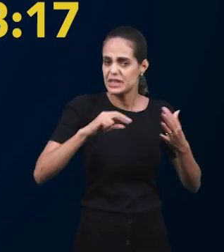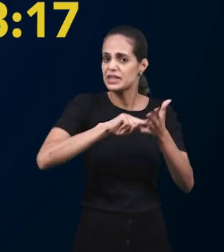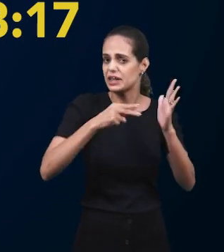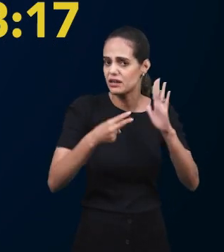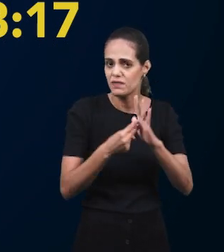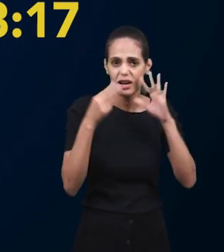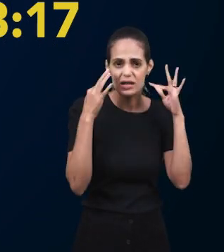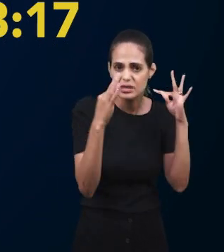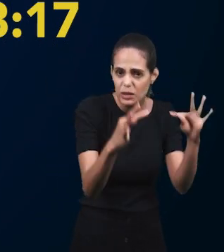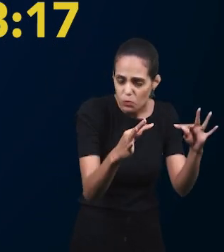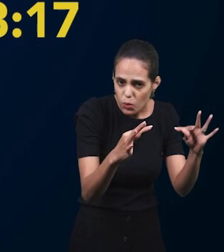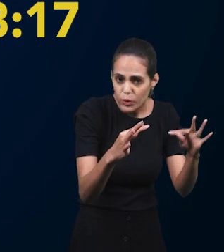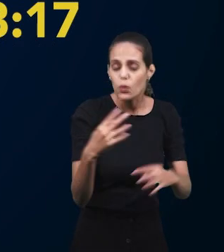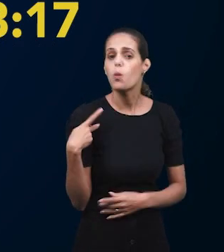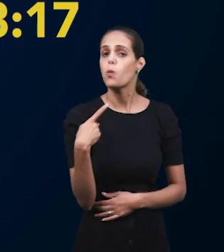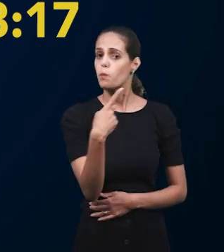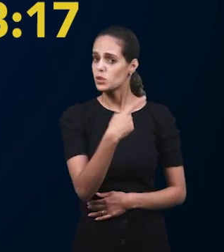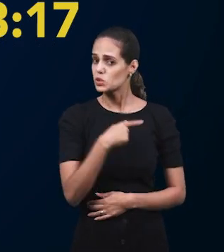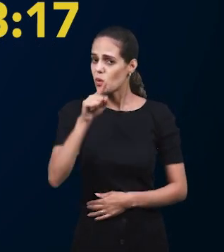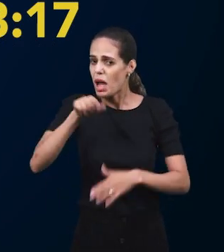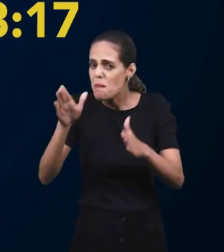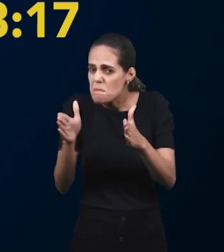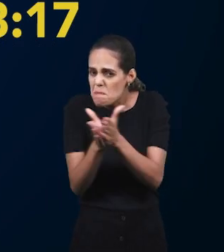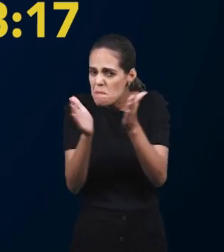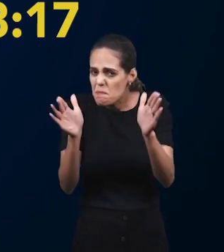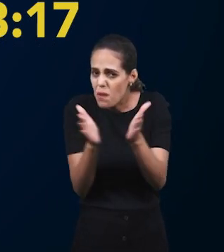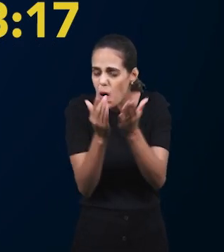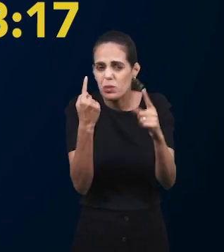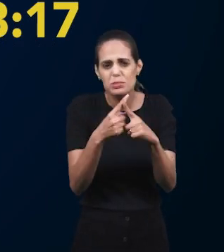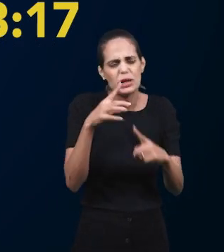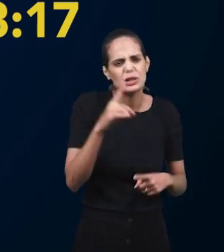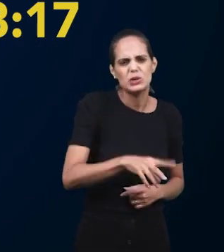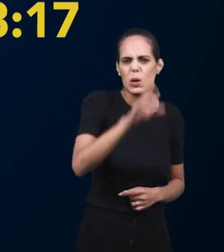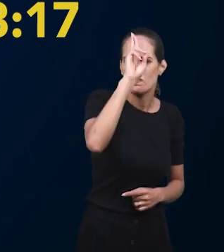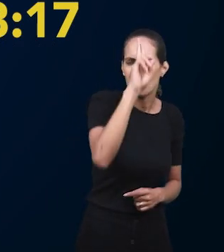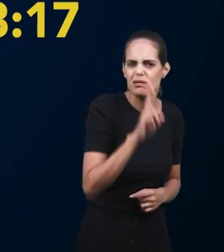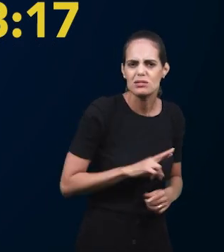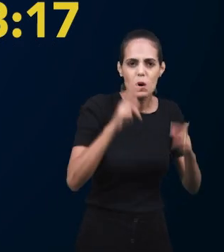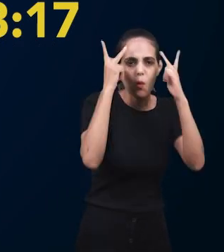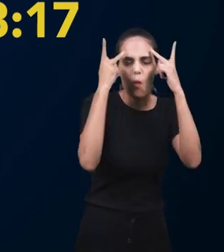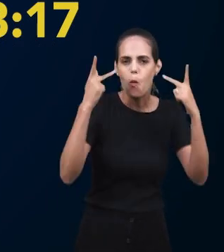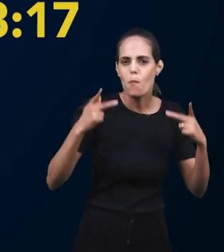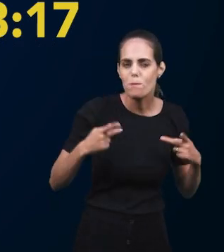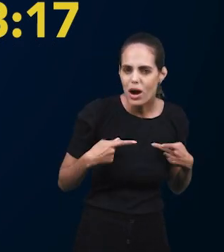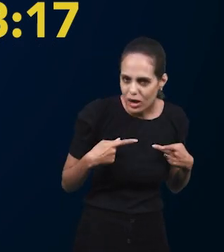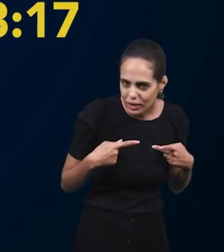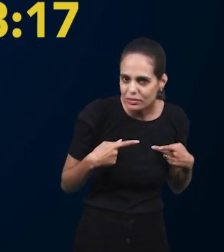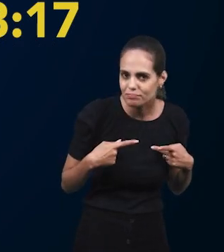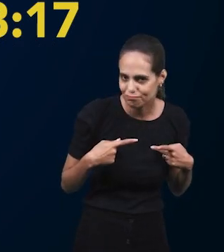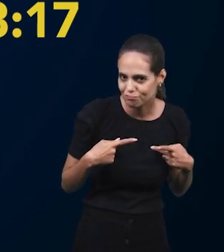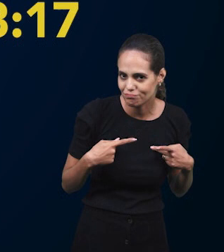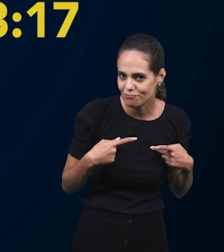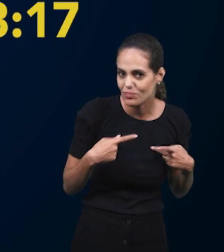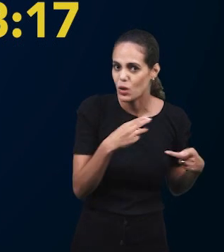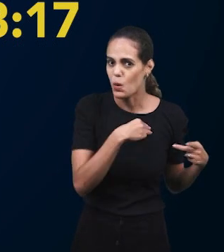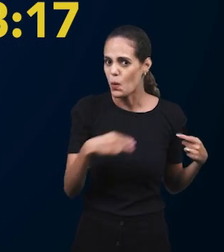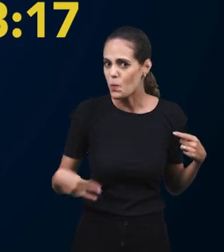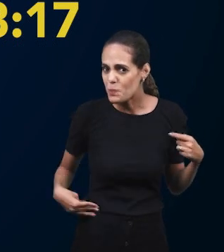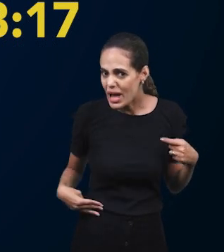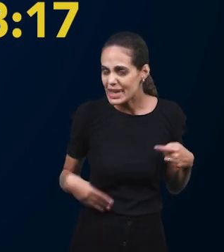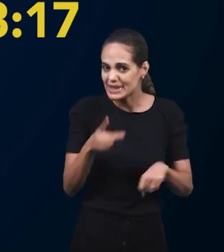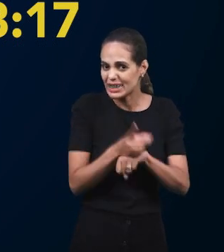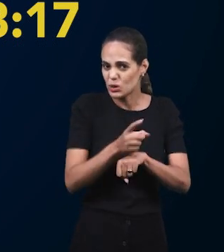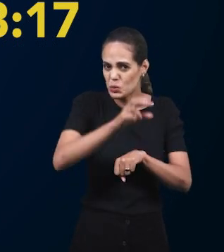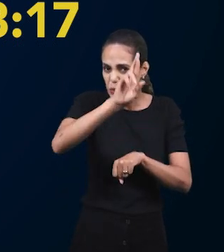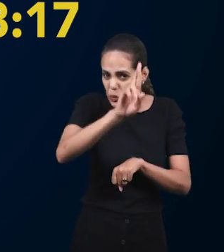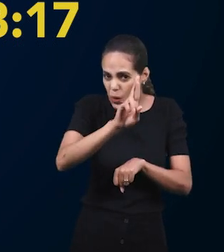уже свидетельств. И пастор, он живет, он нищий,